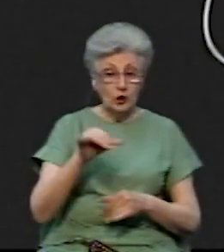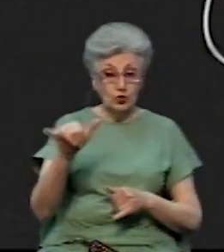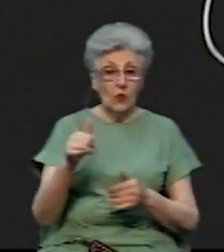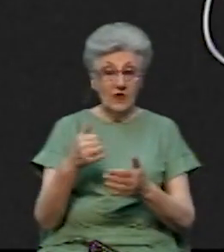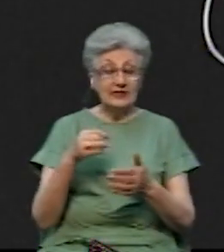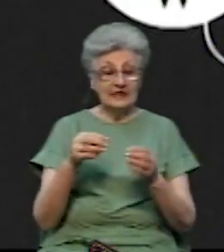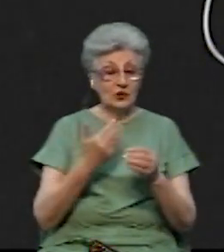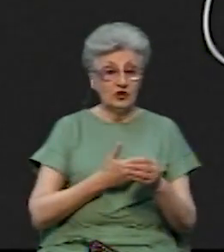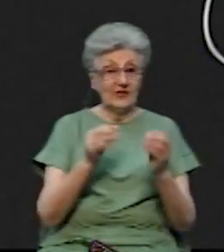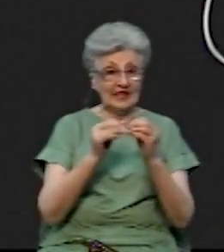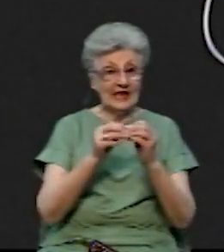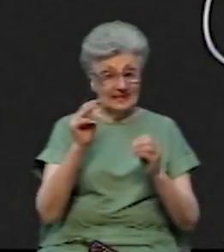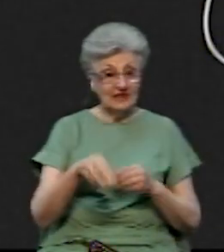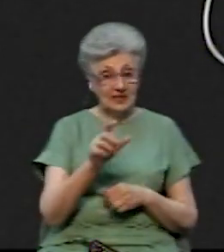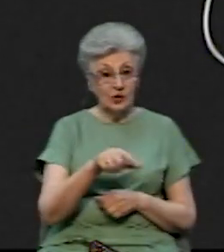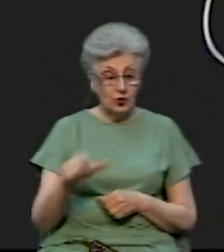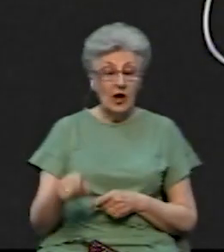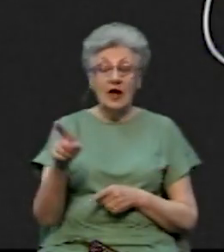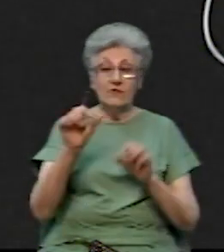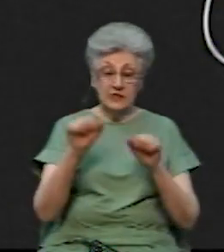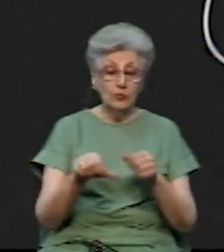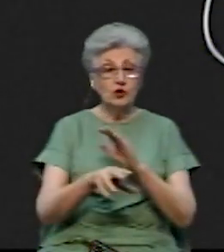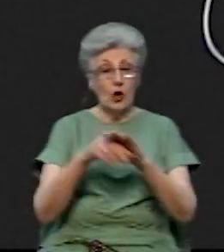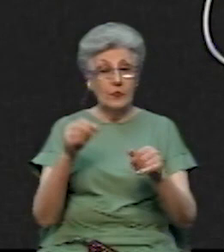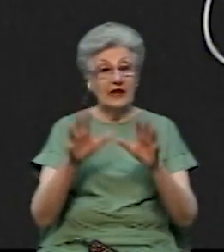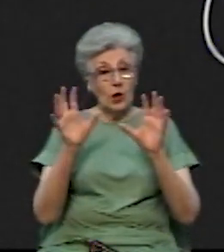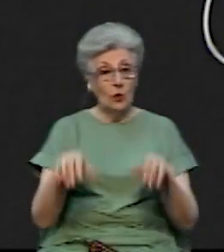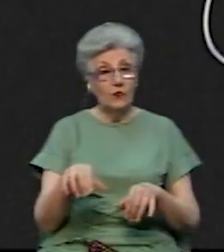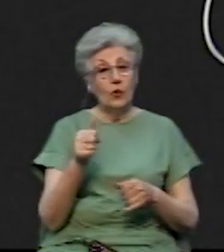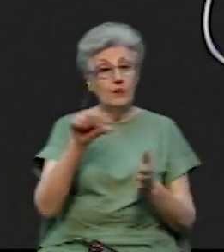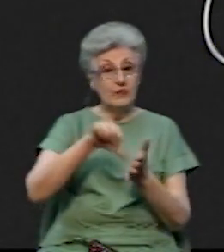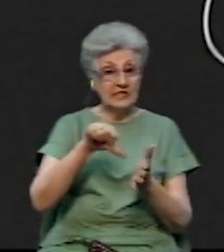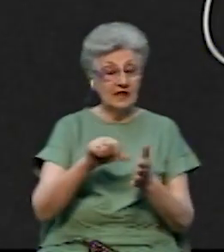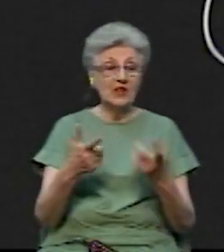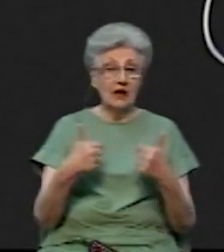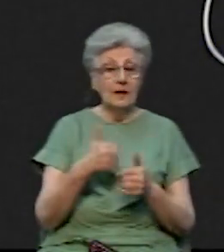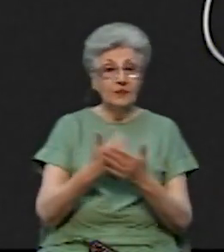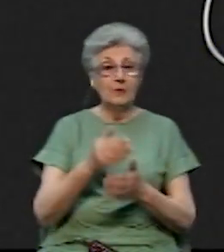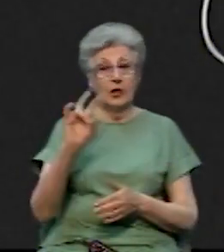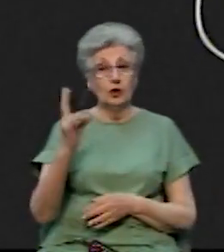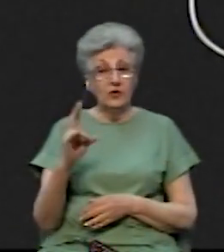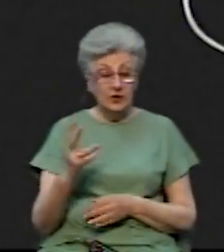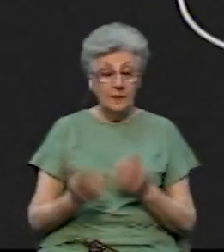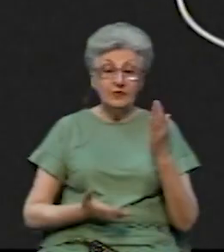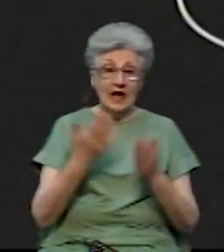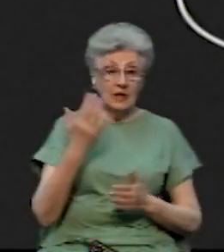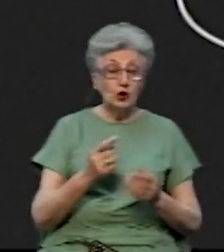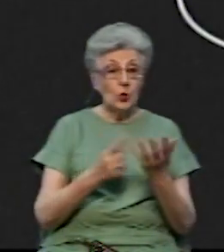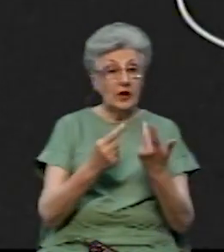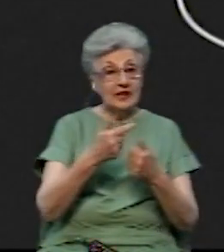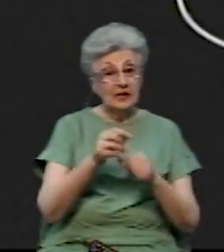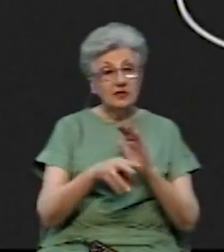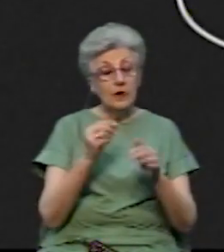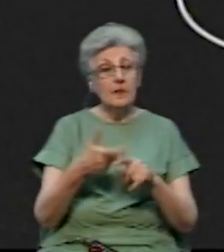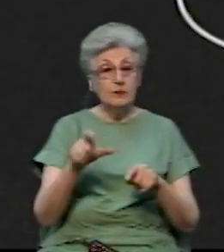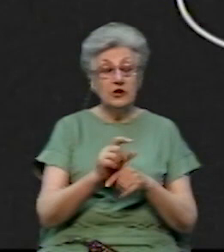виборців, ви зможете обрати головою як представника партії, так і самовисуванця, наприклад, в Новодністровську. Втім, якщо кількість виборців більша, діятиме